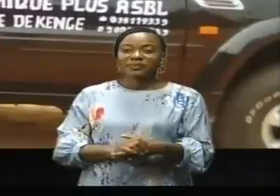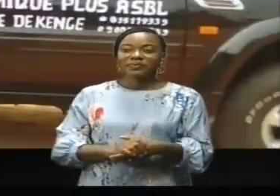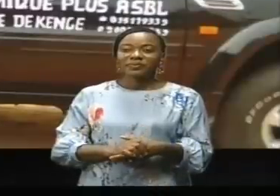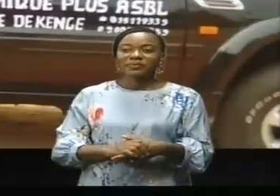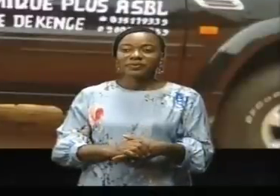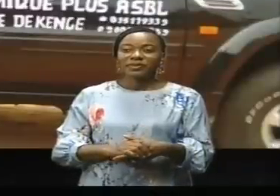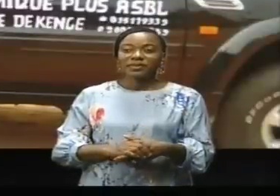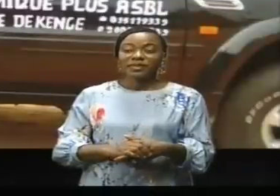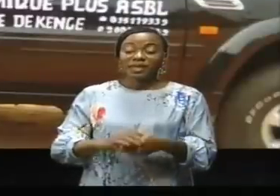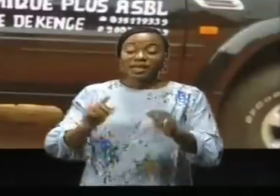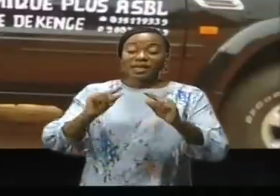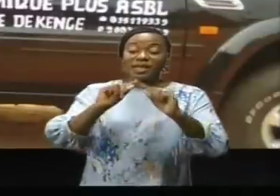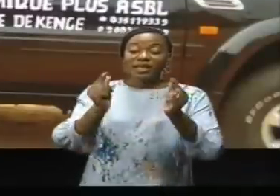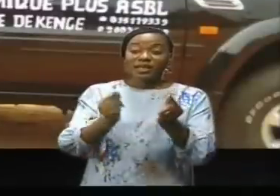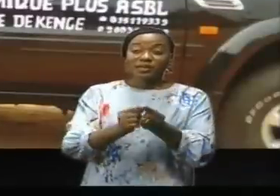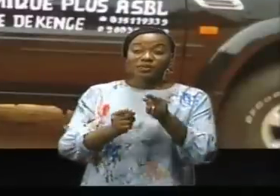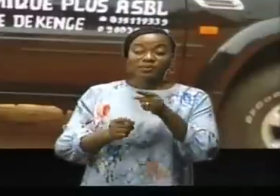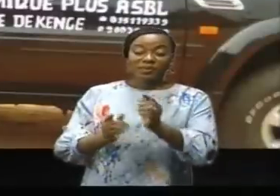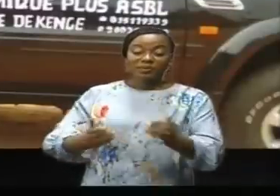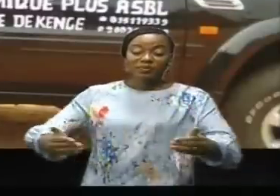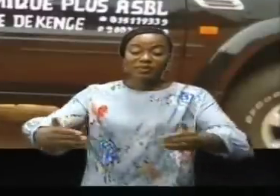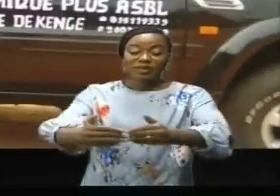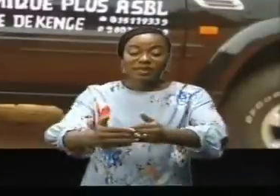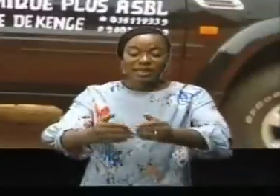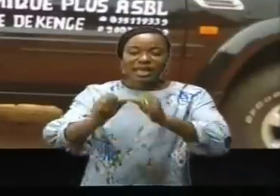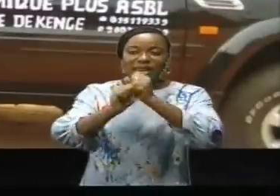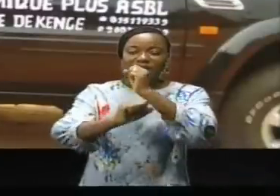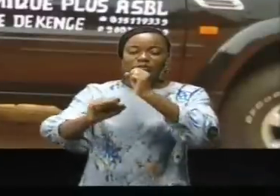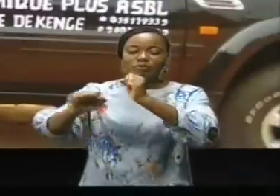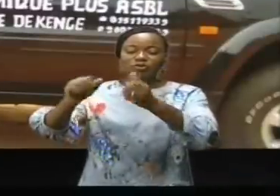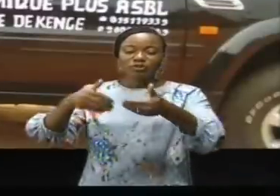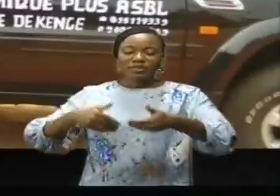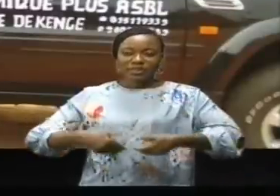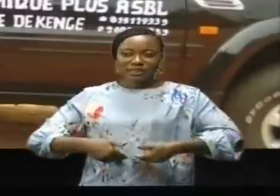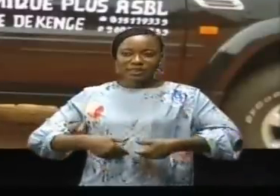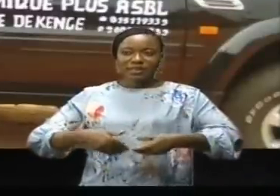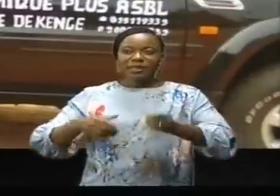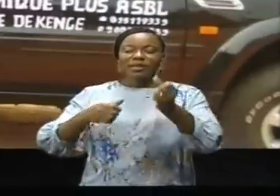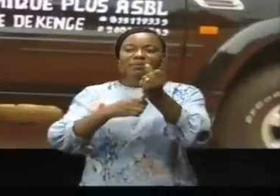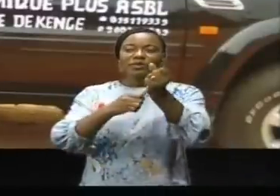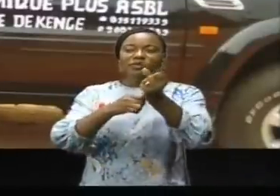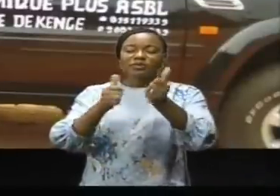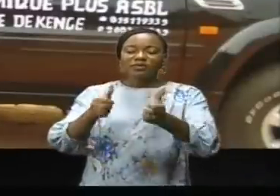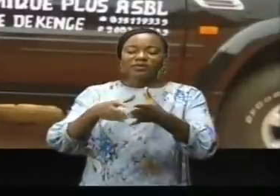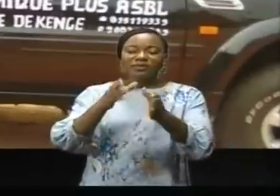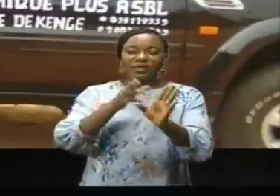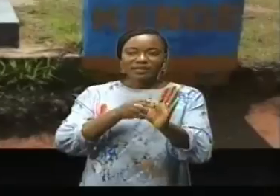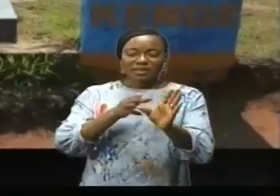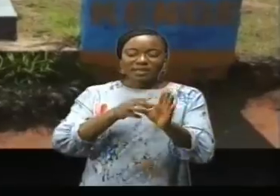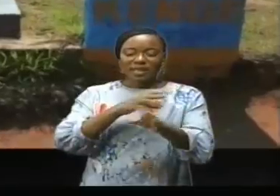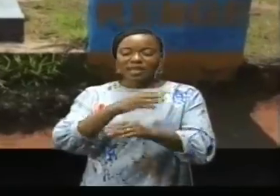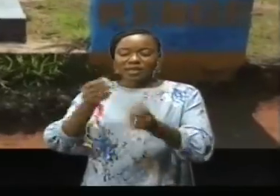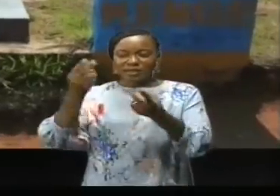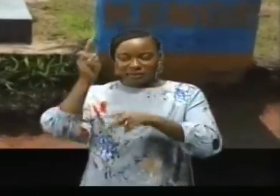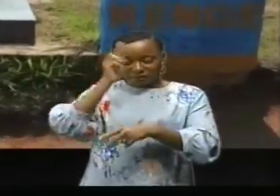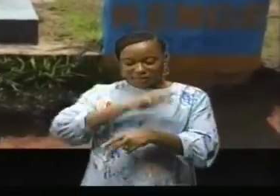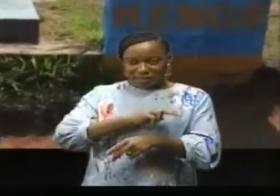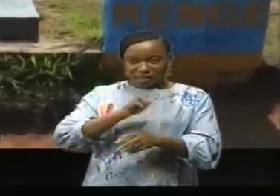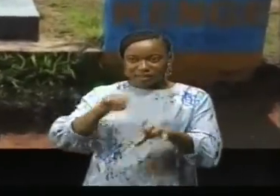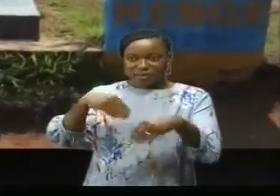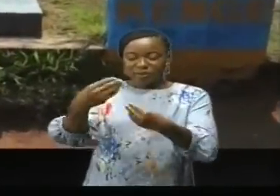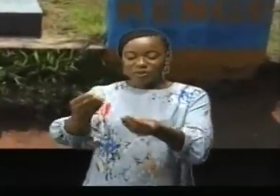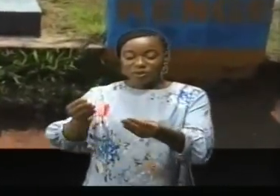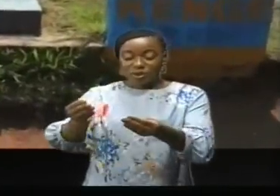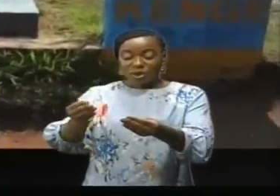Cette structure qui oeuvre pour l'encadrement et la promotion de la jeunesse des personnes vivant avec handicap, des vulnérables et autres, a remis lors d'une